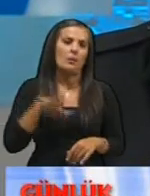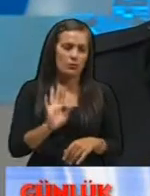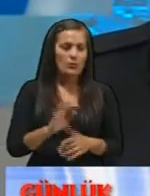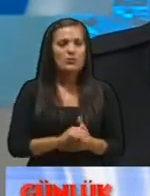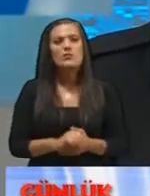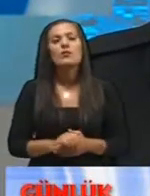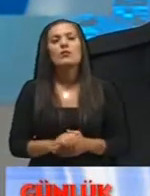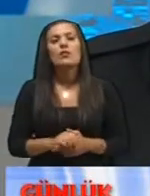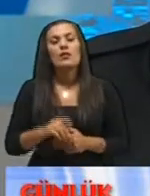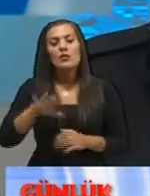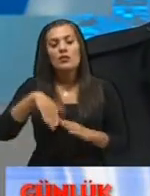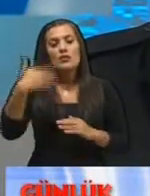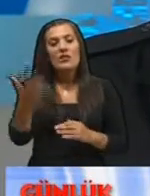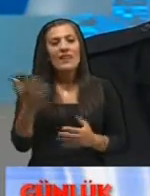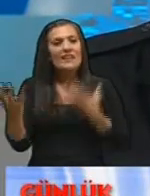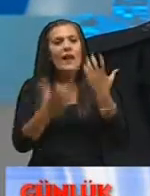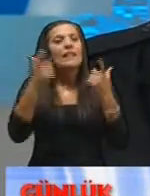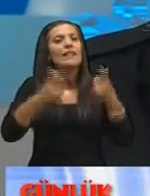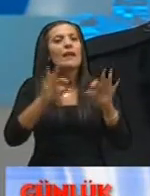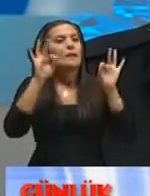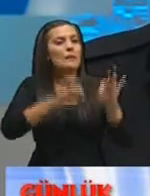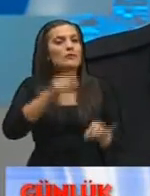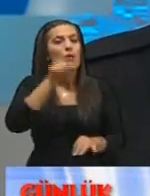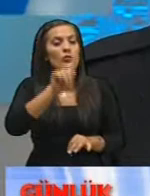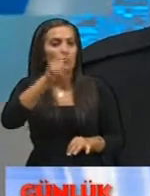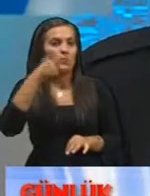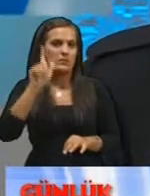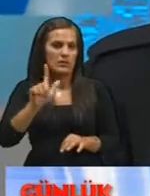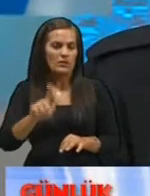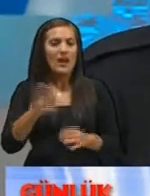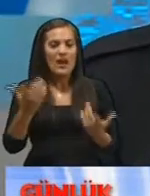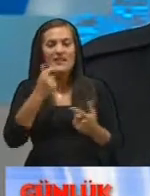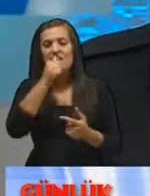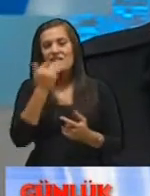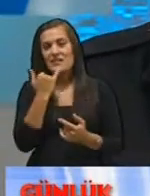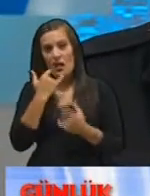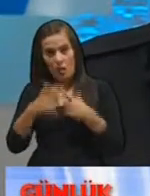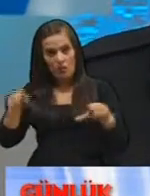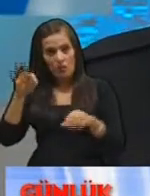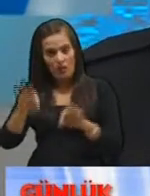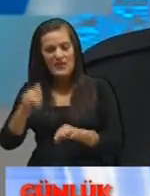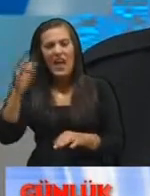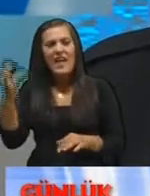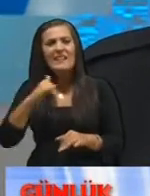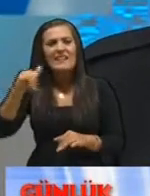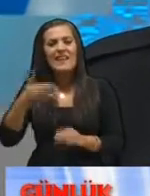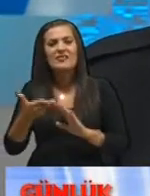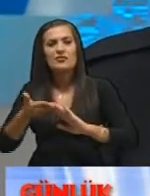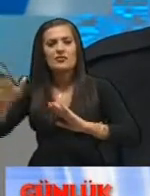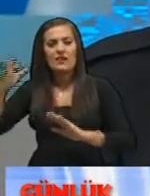şekilde ardından yangınlar da başladı onu tespit etmemiz gerekiyor eğer salonda başladıysa en yakın çıkıştan